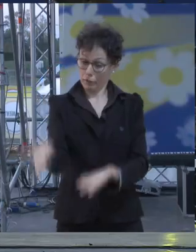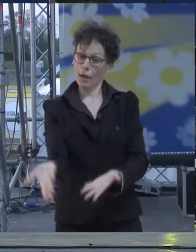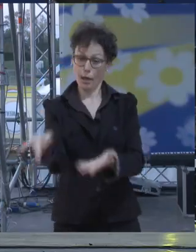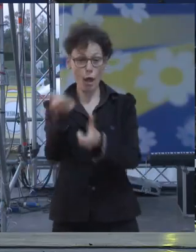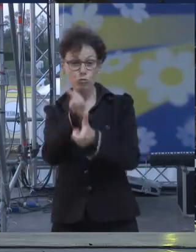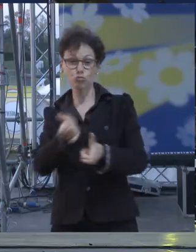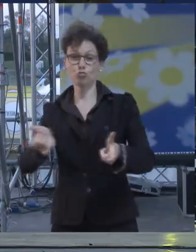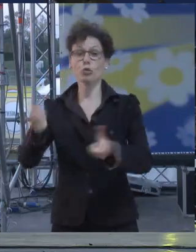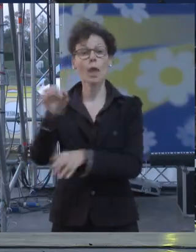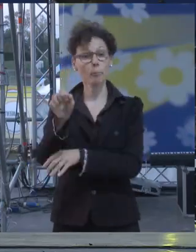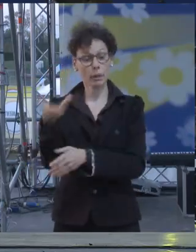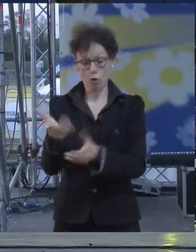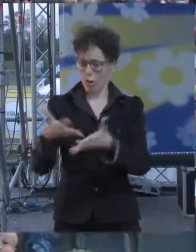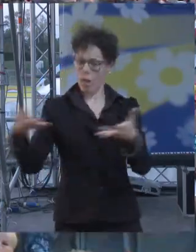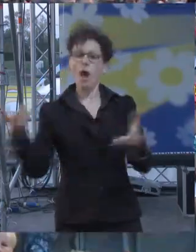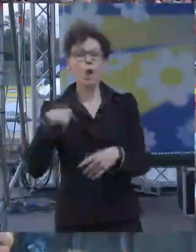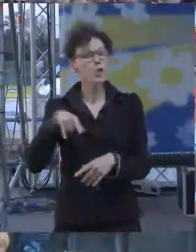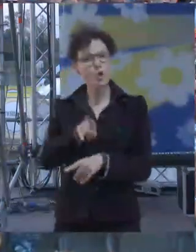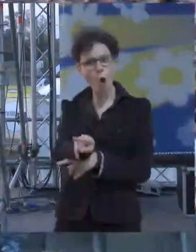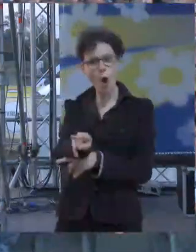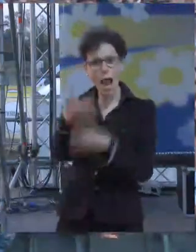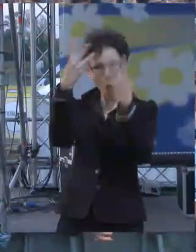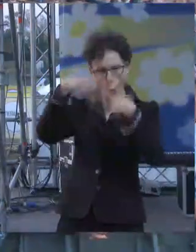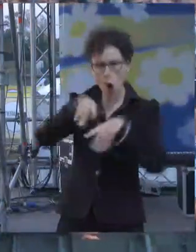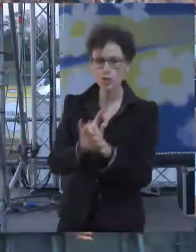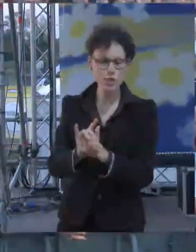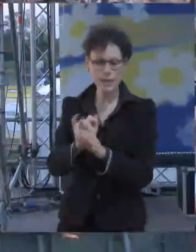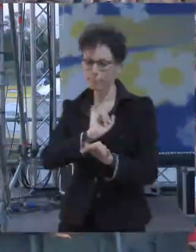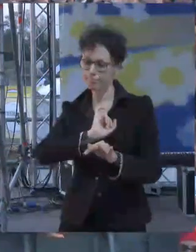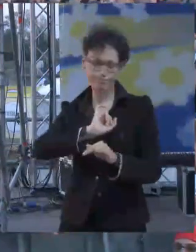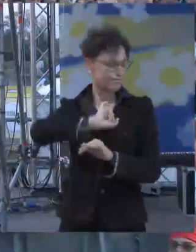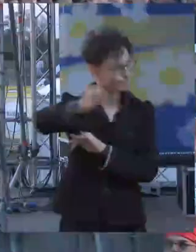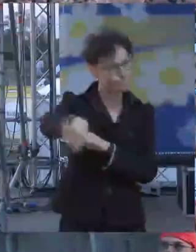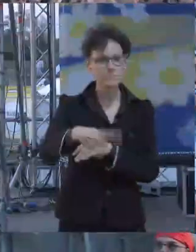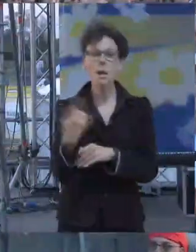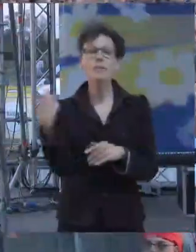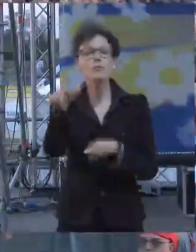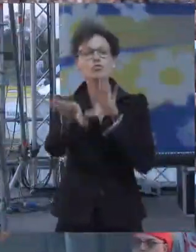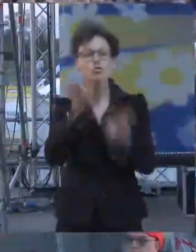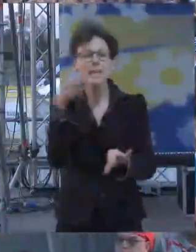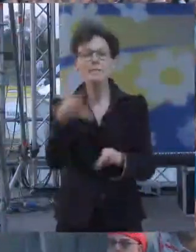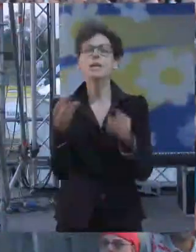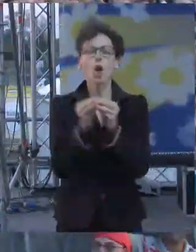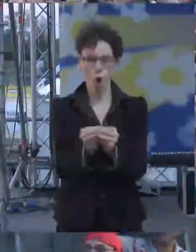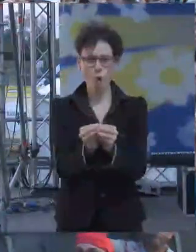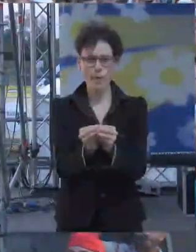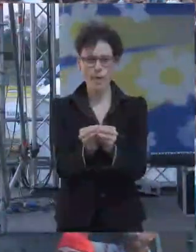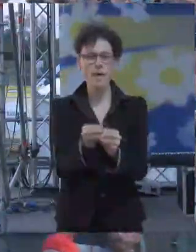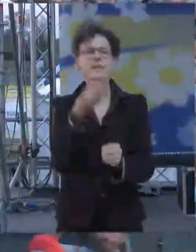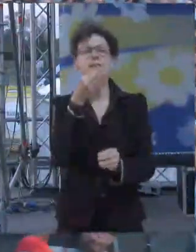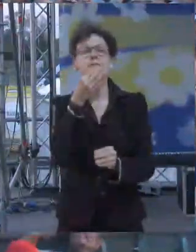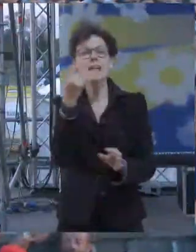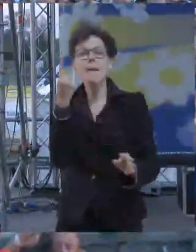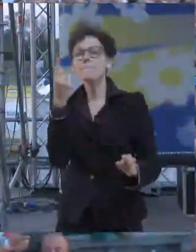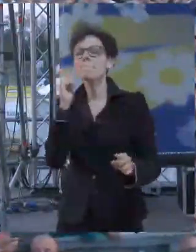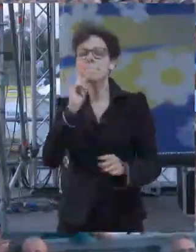giunta a Pendino noi rifiutiamo questa logica perché le scelte devono essere fatte in base a quello che significa migliorare la